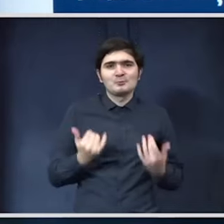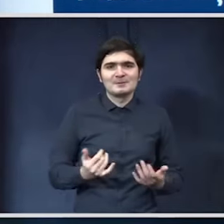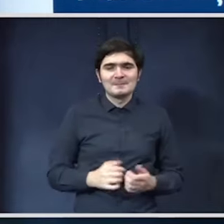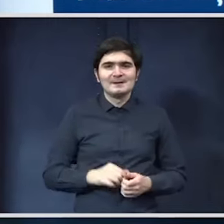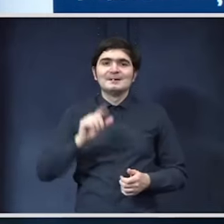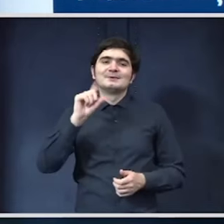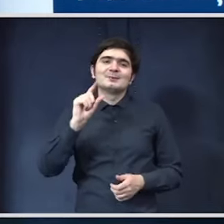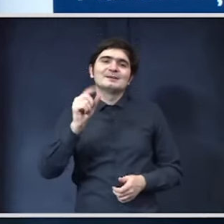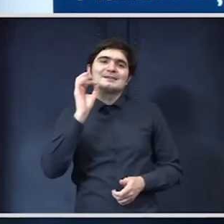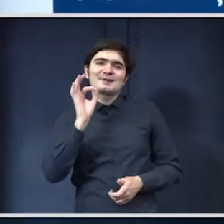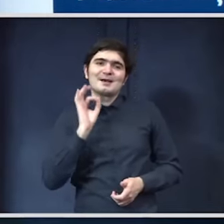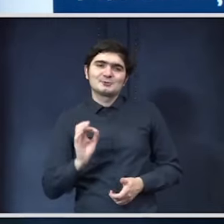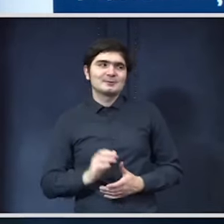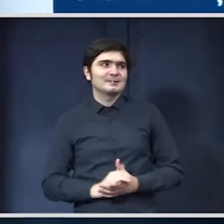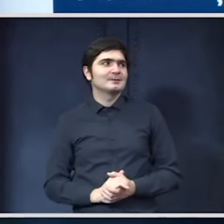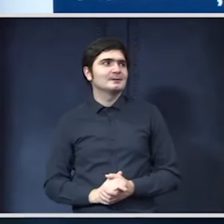20% din